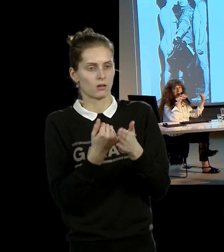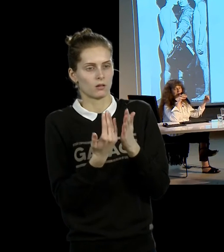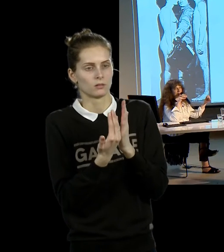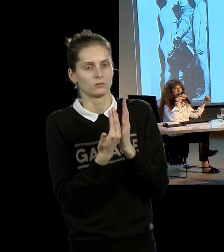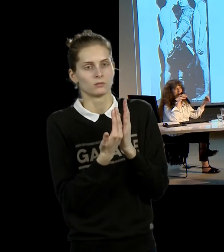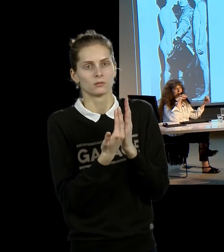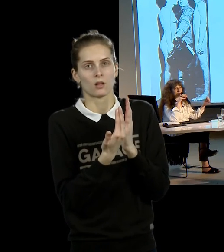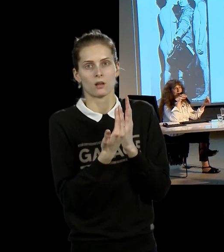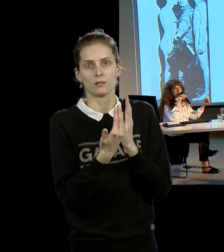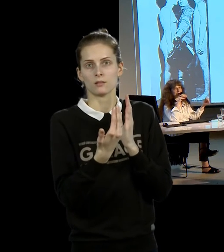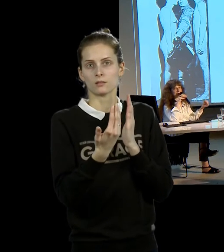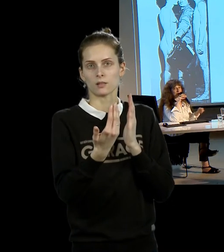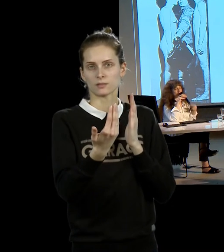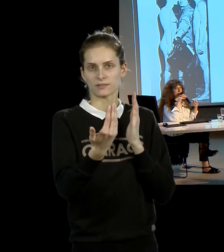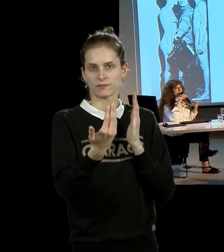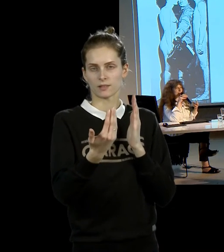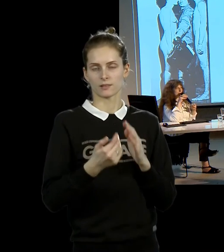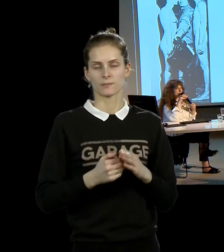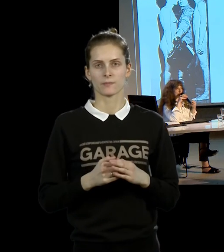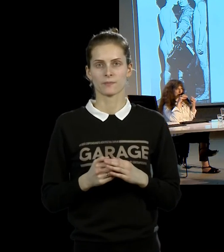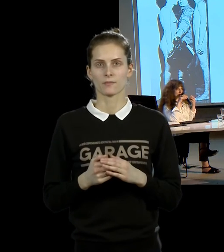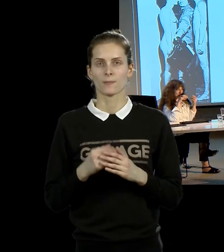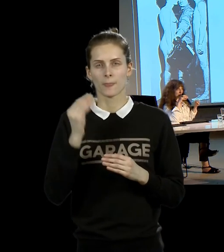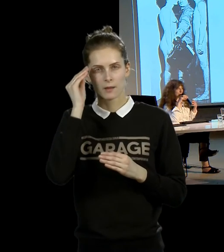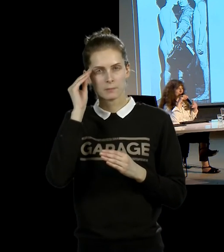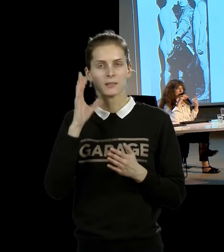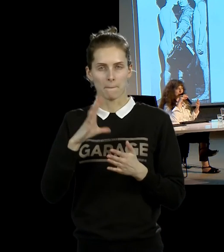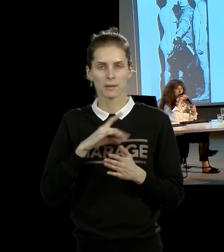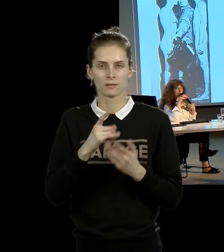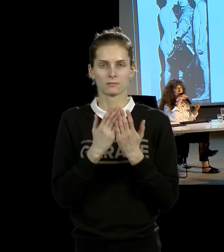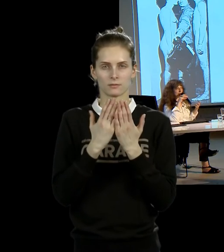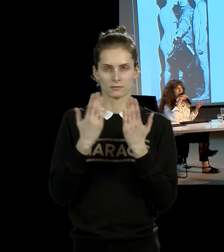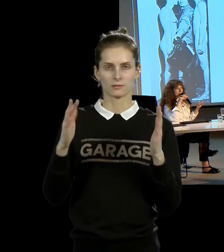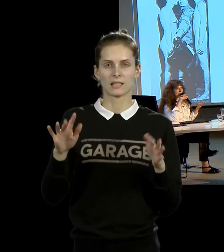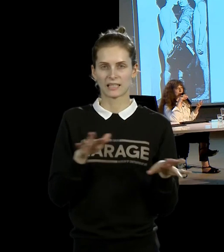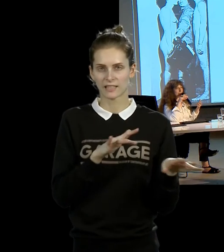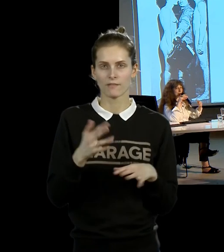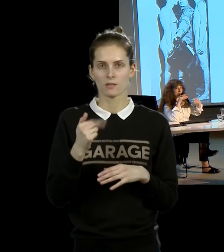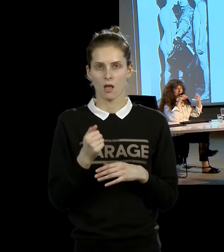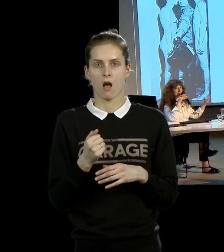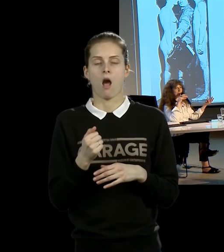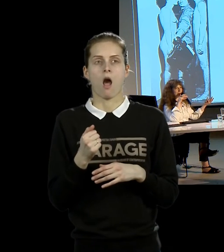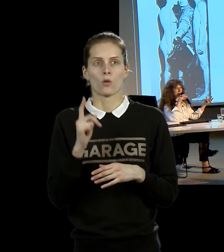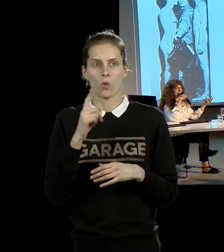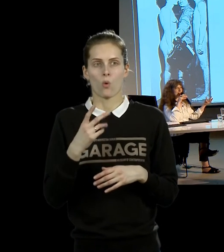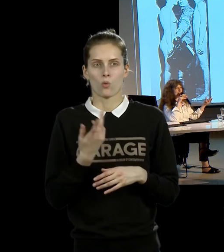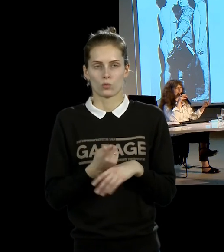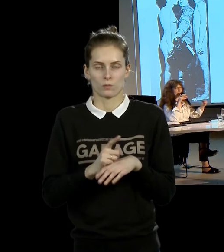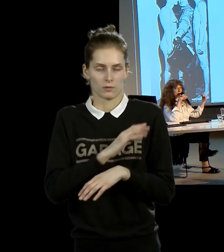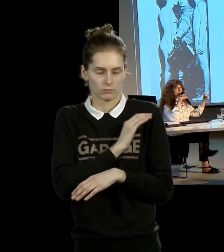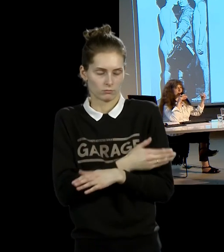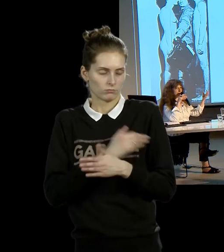заложено, стены были сделаны подвижными, но подвижными очень, все-таки требующие огромного физического усилия, чтобы их раздвинуть.